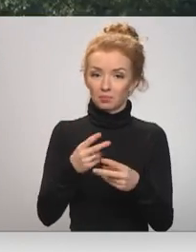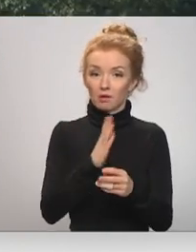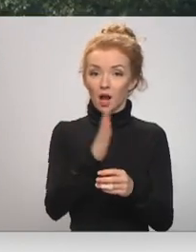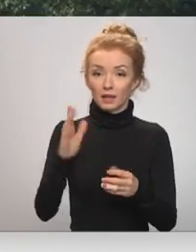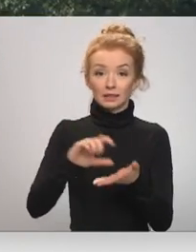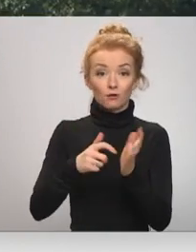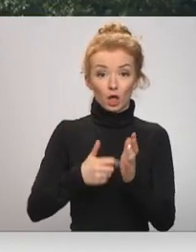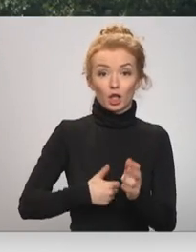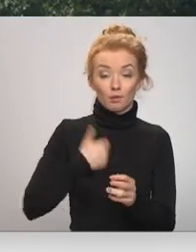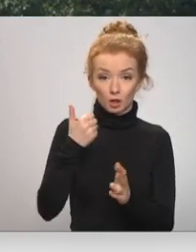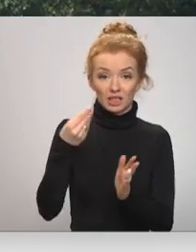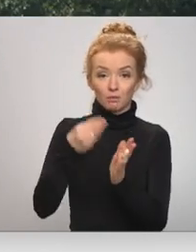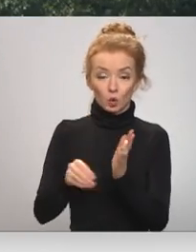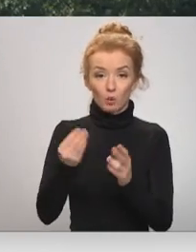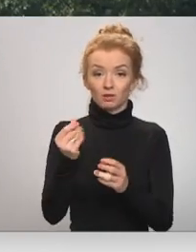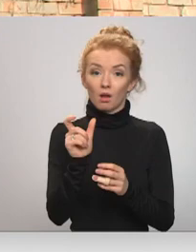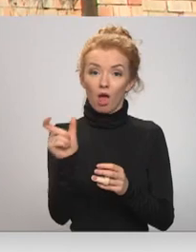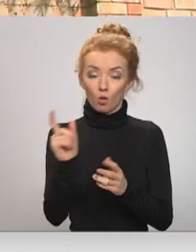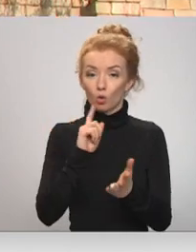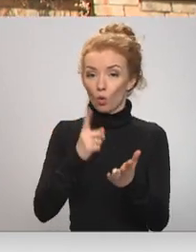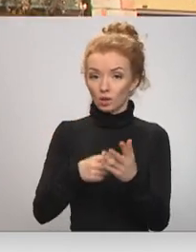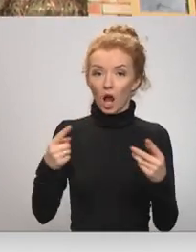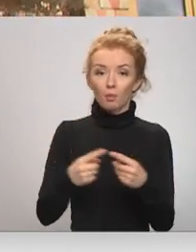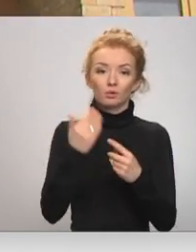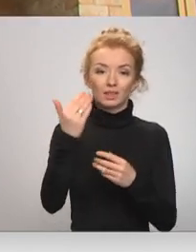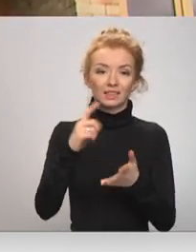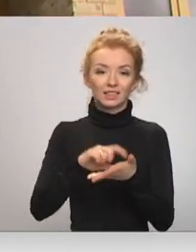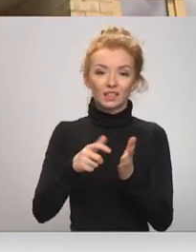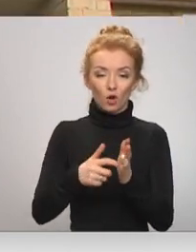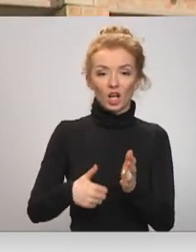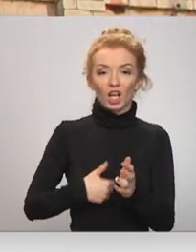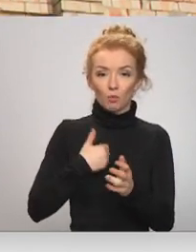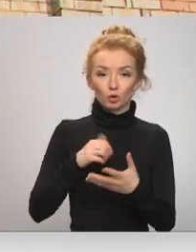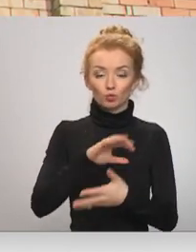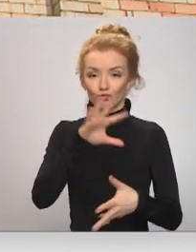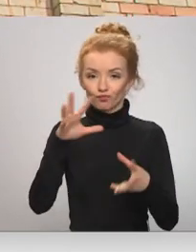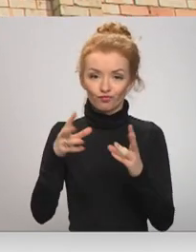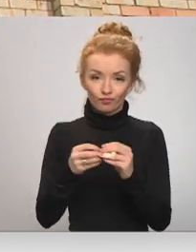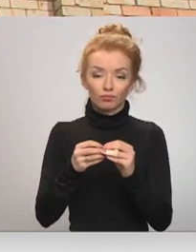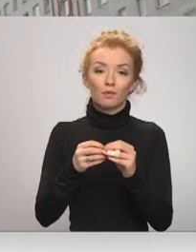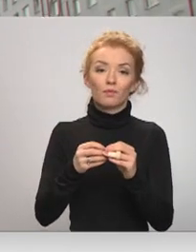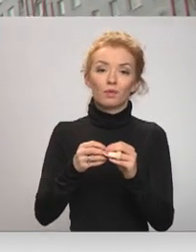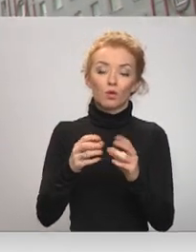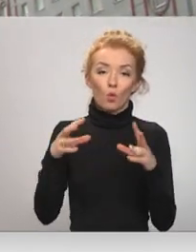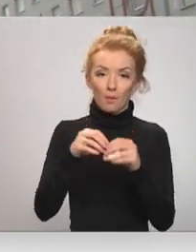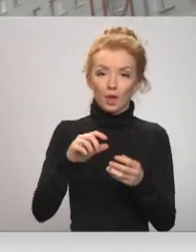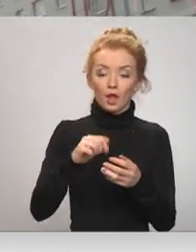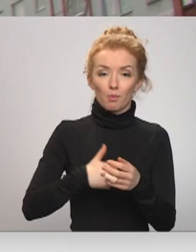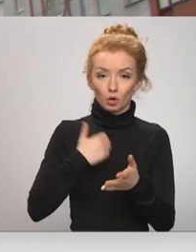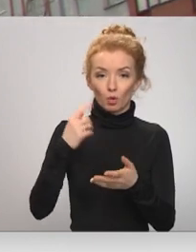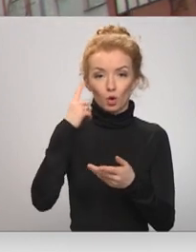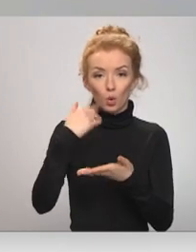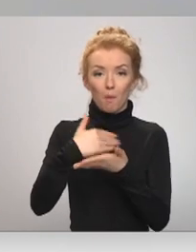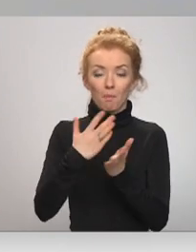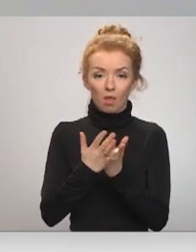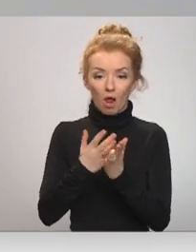dzīvokļu īpašniekam izpirkuma cenas daļu noteikti atbilstoši viņa dzīvokļu īpašuma sastāvā ietilstošās kopīpašuma domājumās daļas